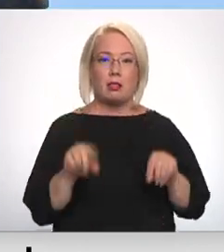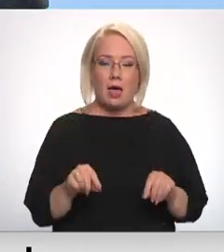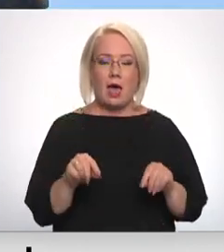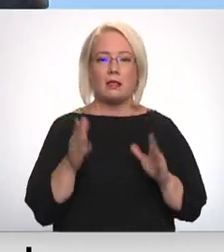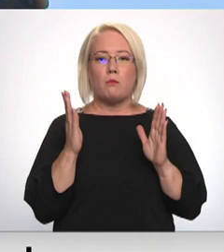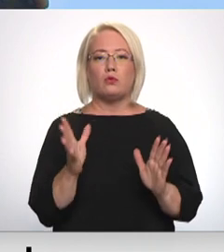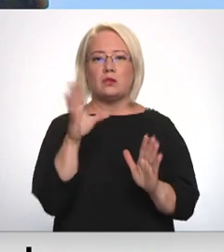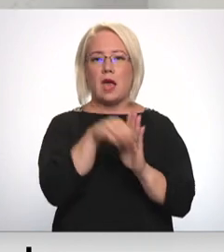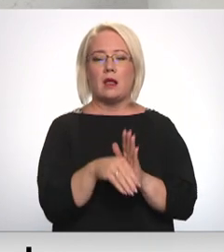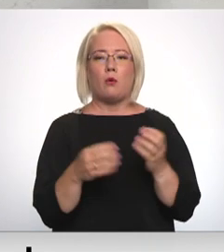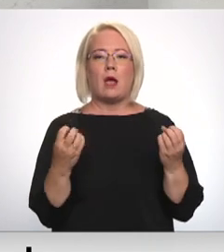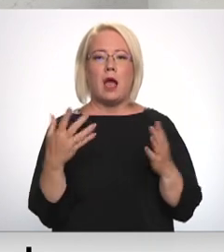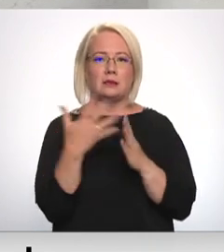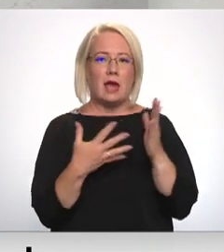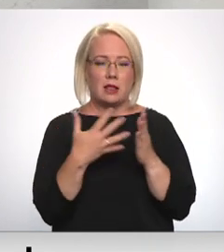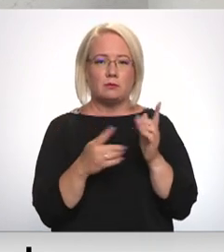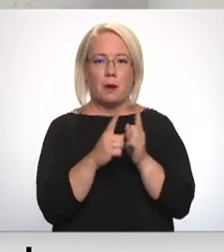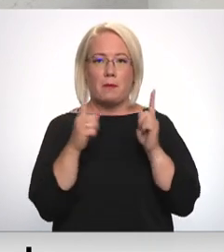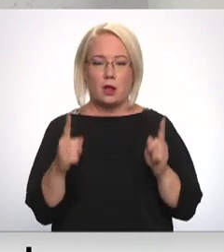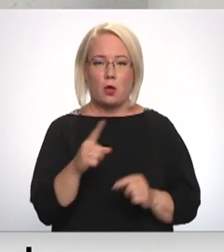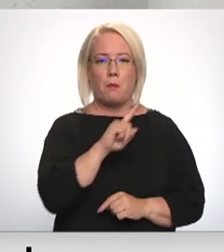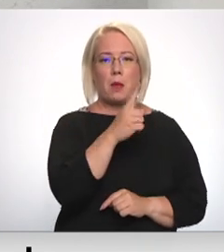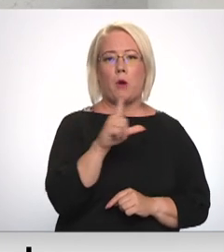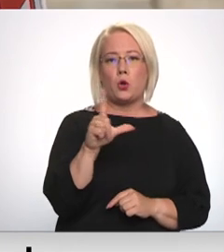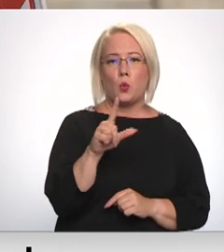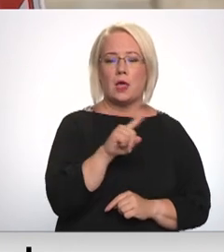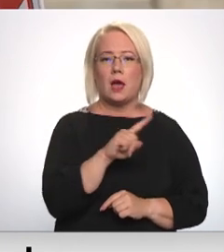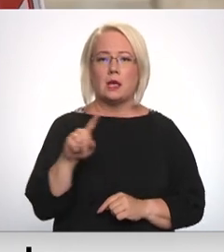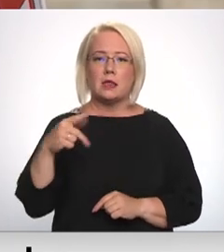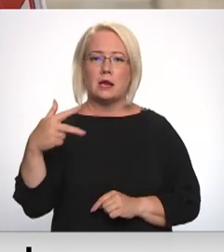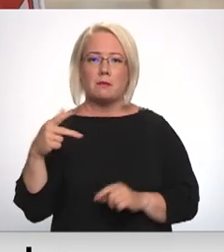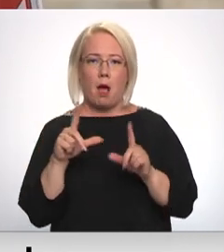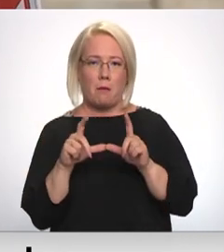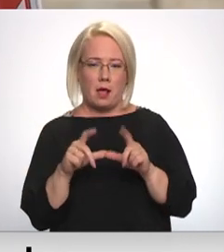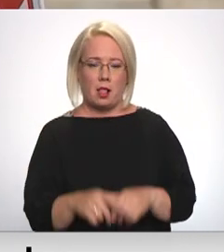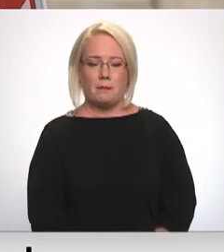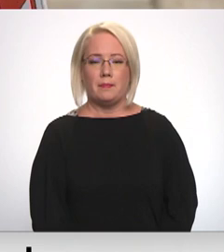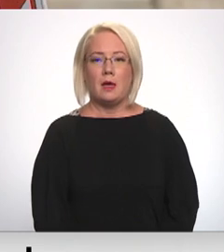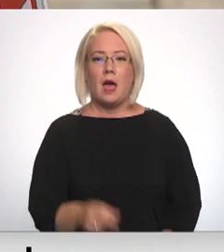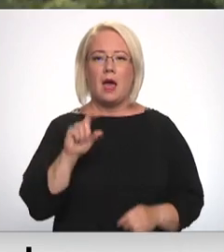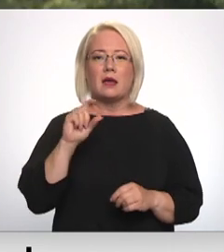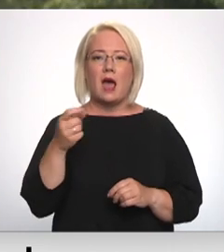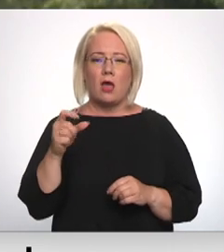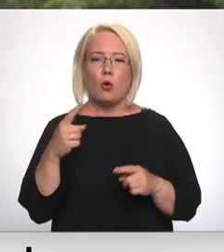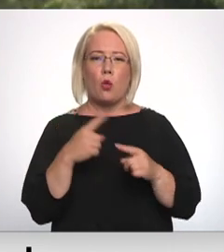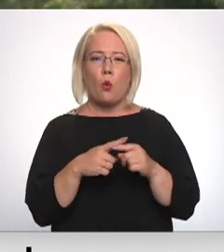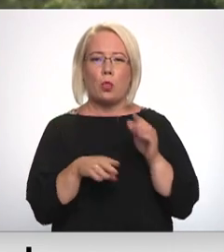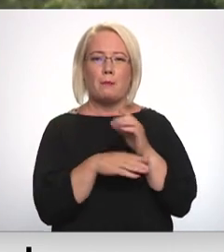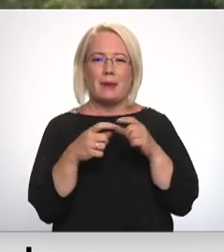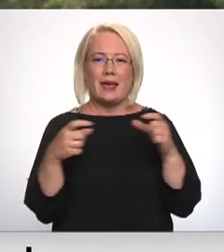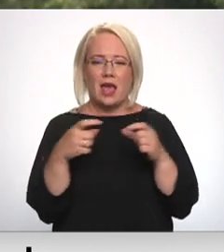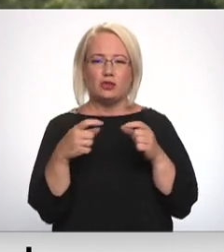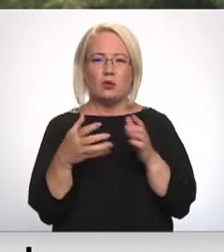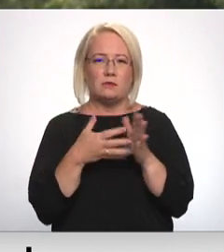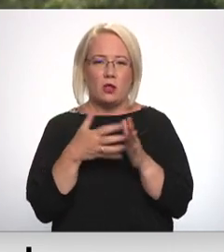tiks iekļauti gāzes rieķinos par periodu no 1. jūlija līdz 30. aprīlim. Granulu un brikešu lietotāju kompensācijā